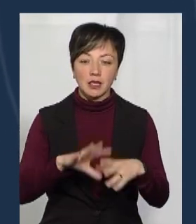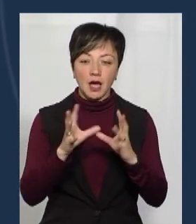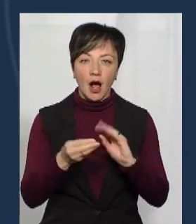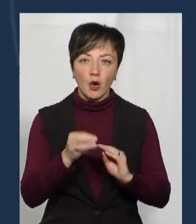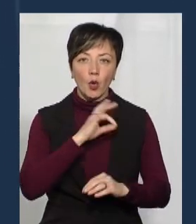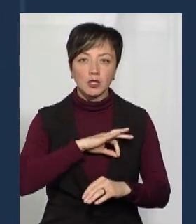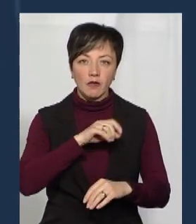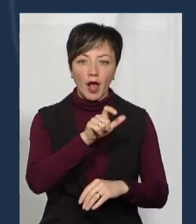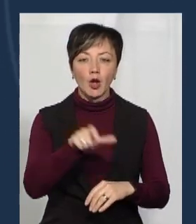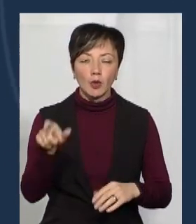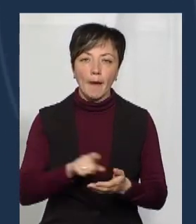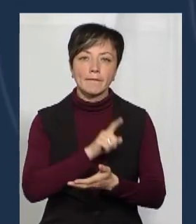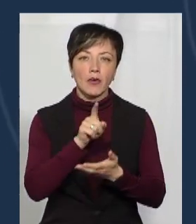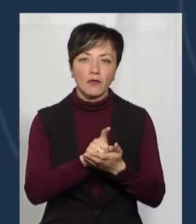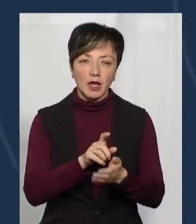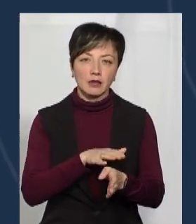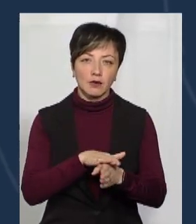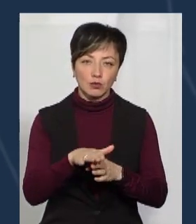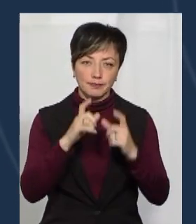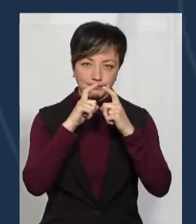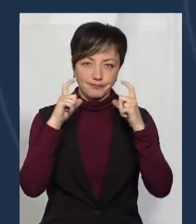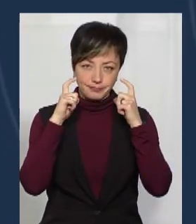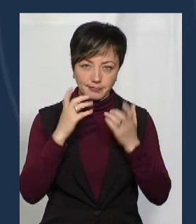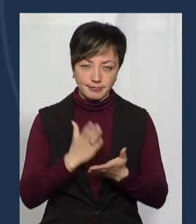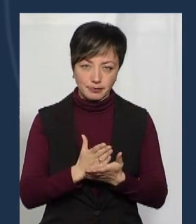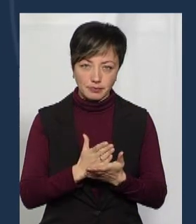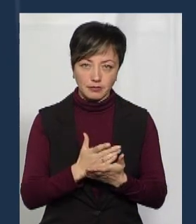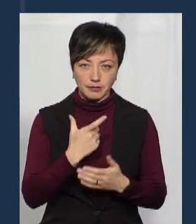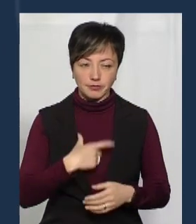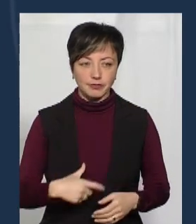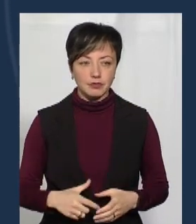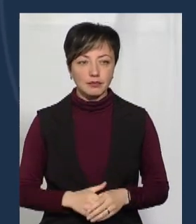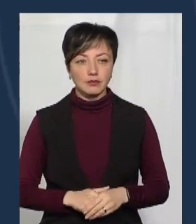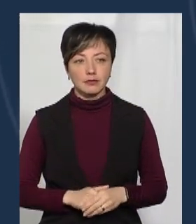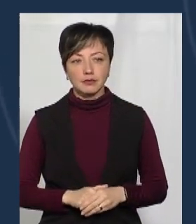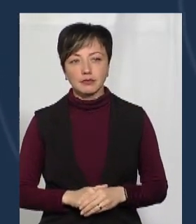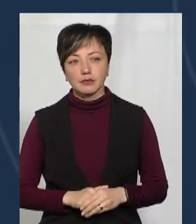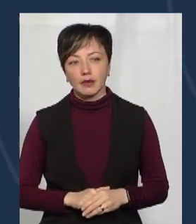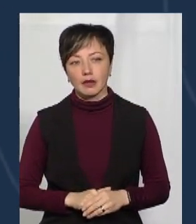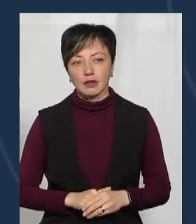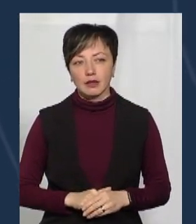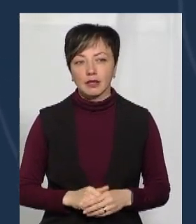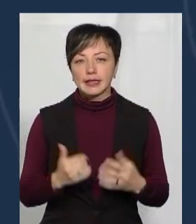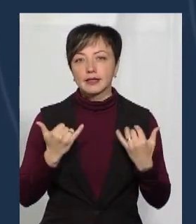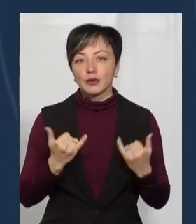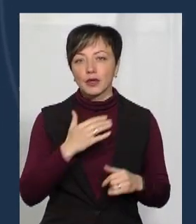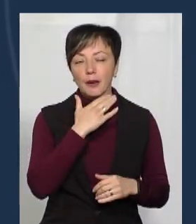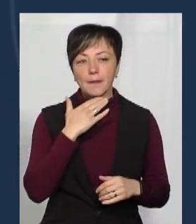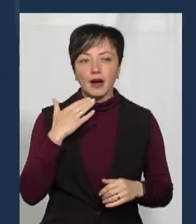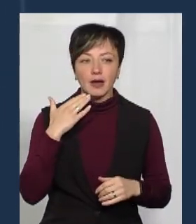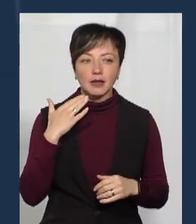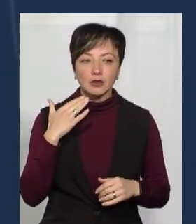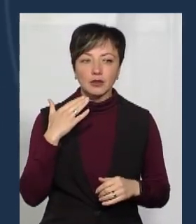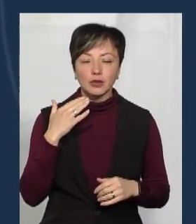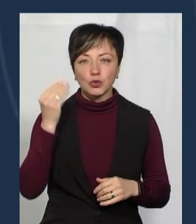користування, люди повинні дотриматися масочного режиму. Це, знаєте, сьогодні є дуже багато думок щодо